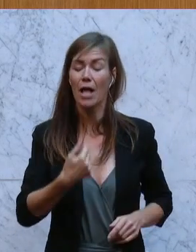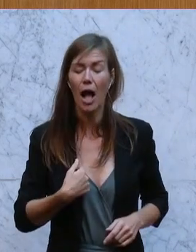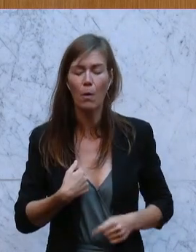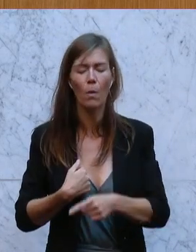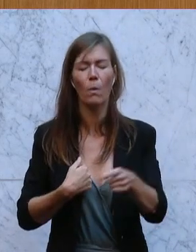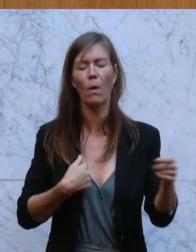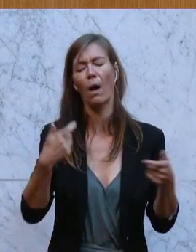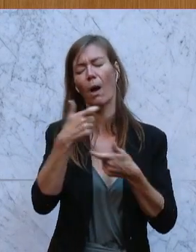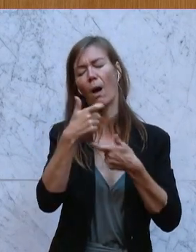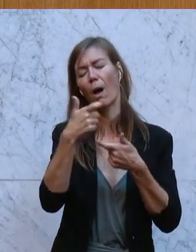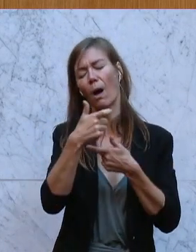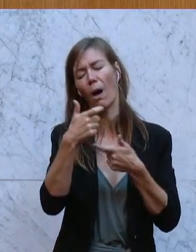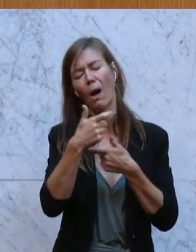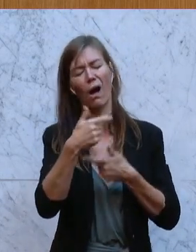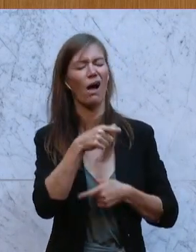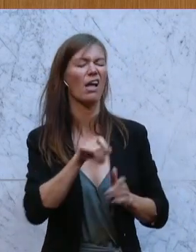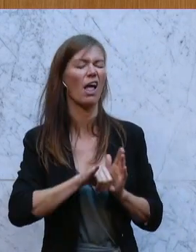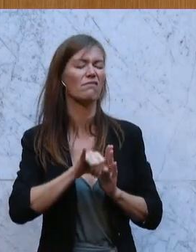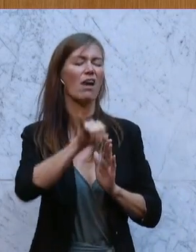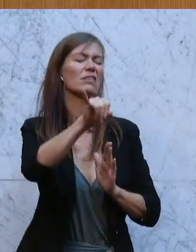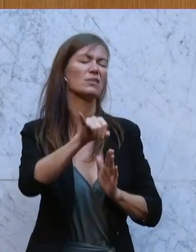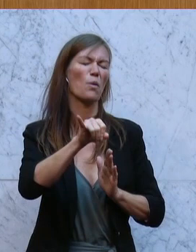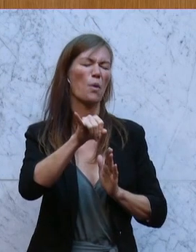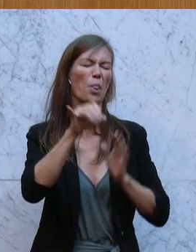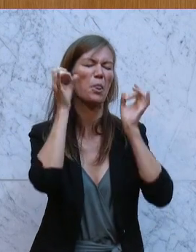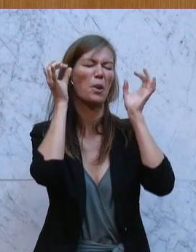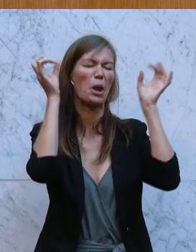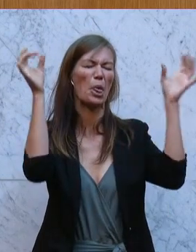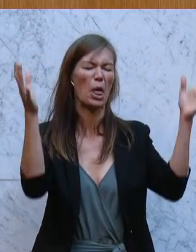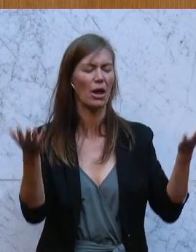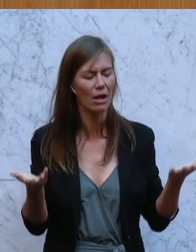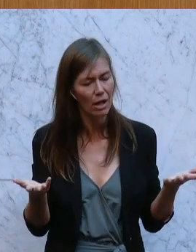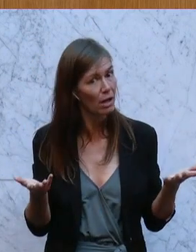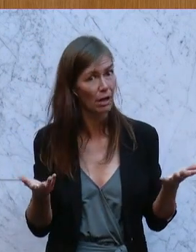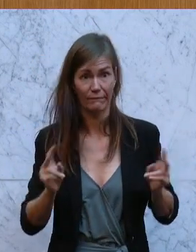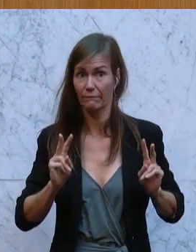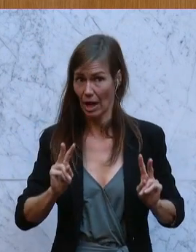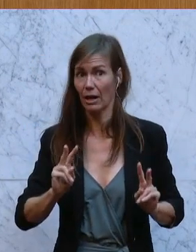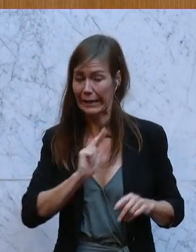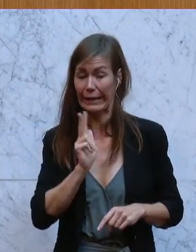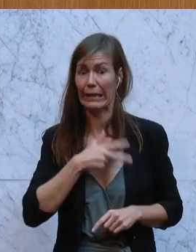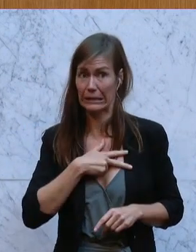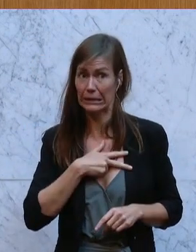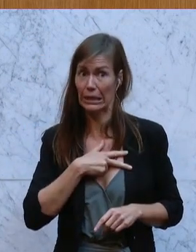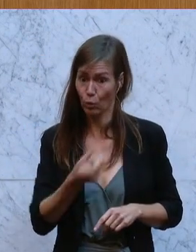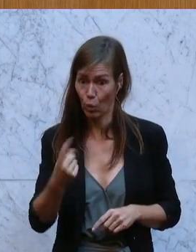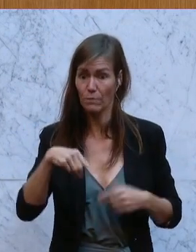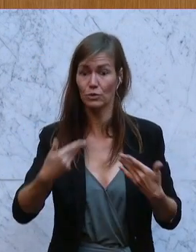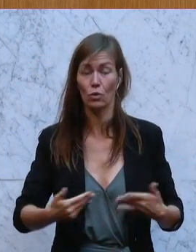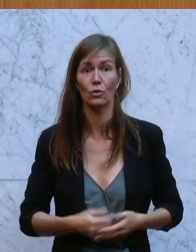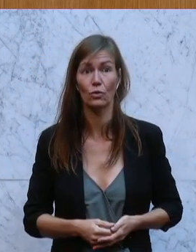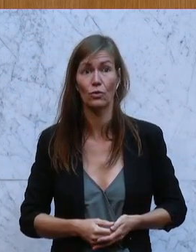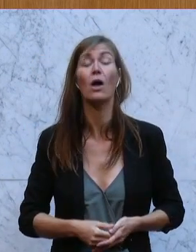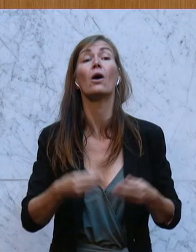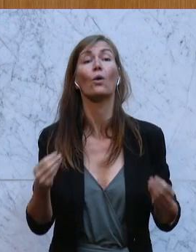Inflationshysteriker. In der Zwischenzeit ist es leider Realität geworden und das deswegen, weil die Bundesregierung